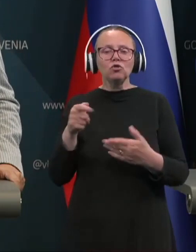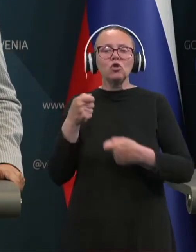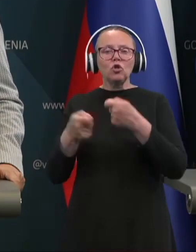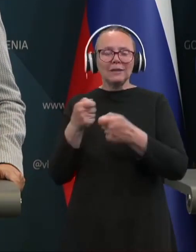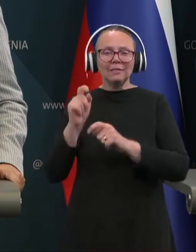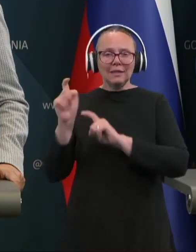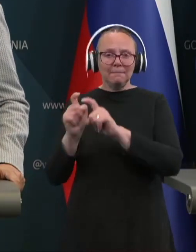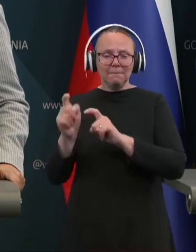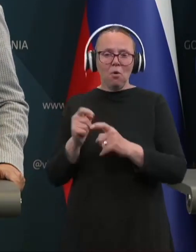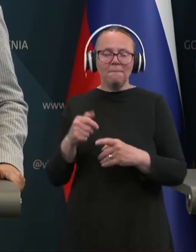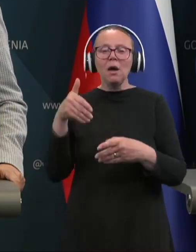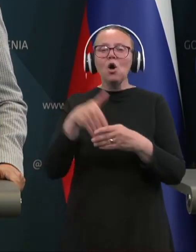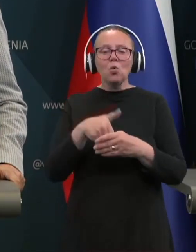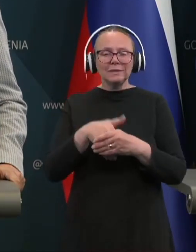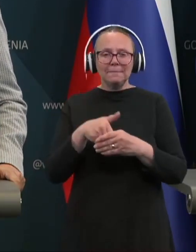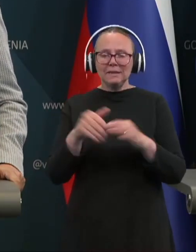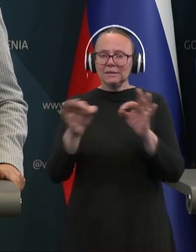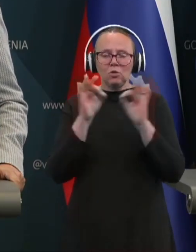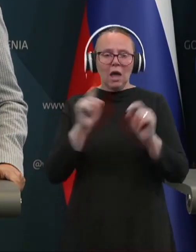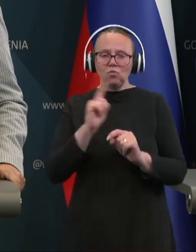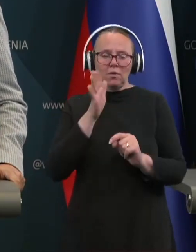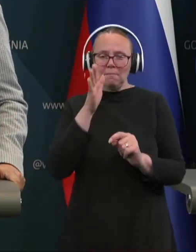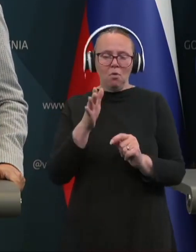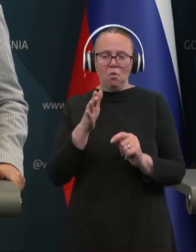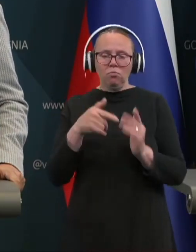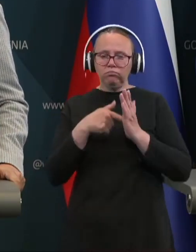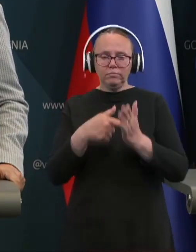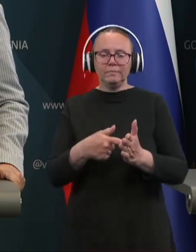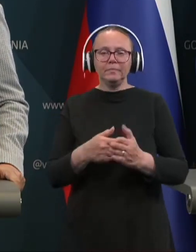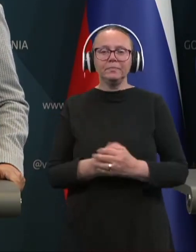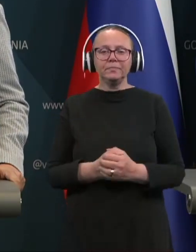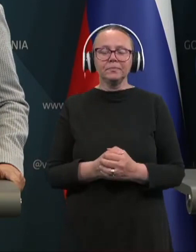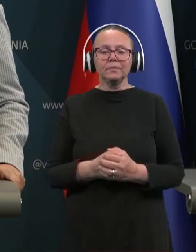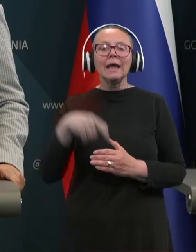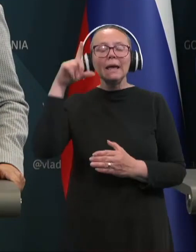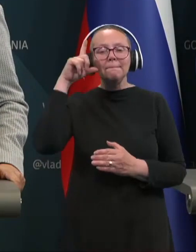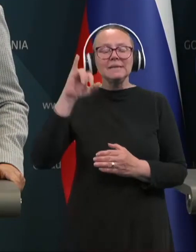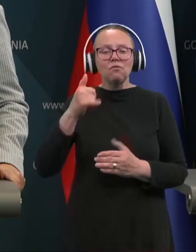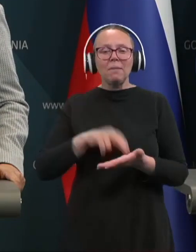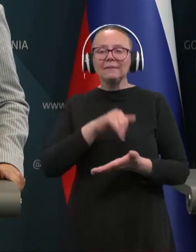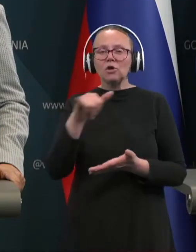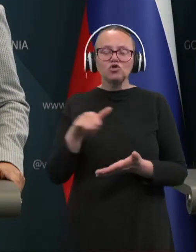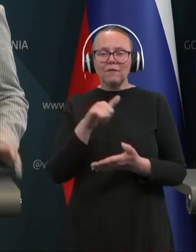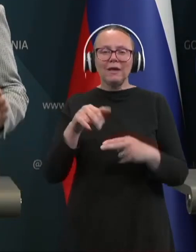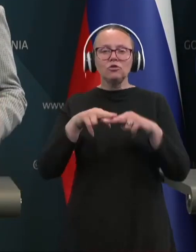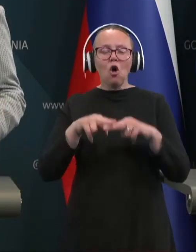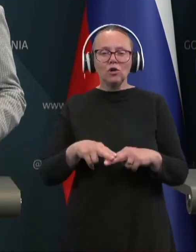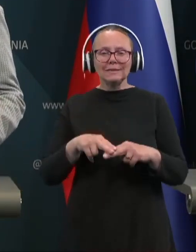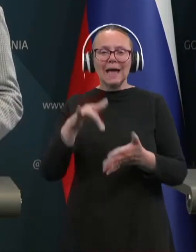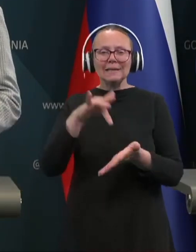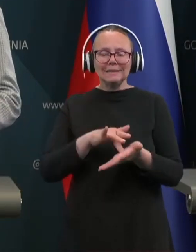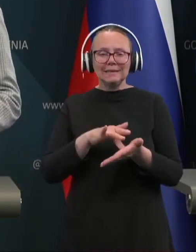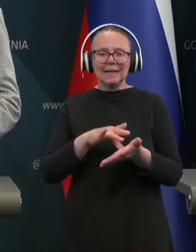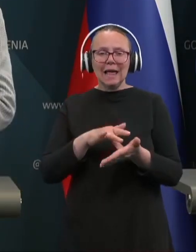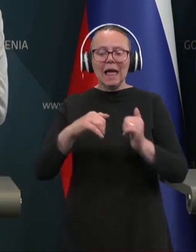pri pombe, vsebinsko jih javno ne bi razkrival, v bistvu pa je, da še vedno ostaja cilj